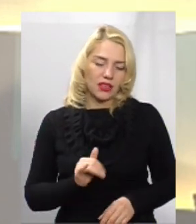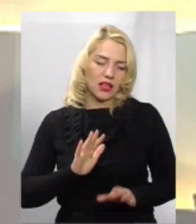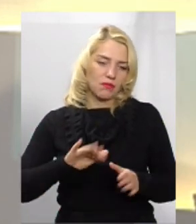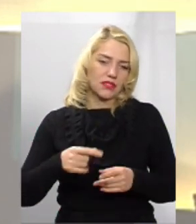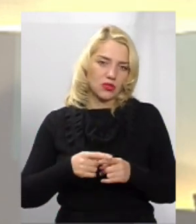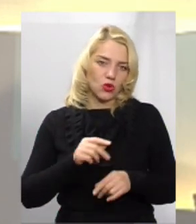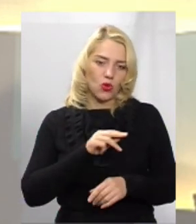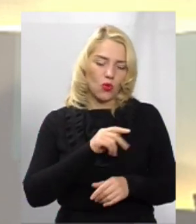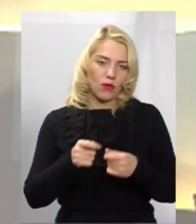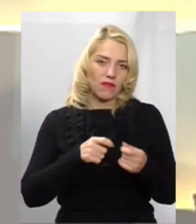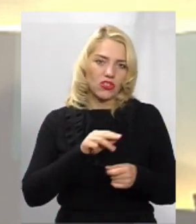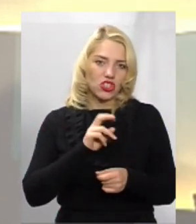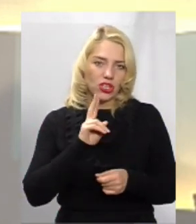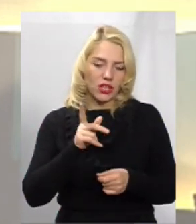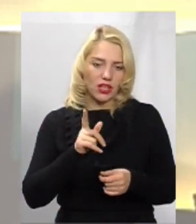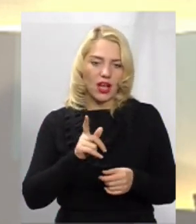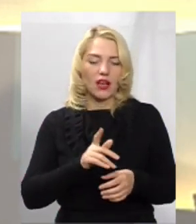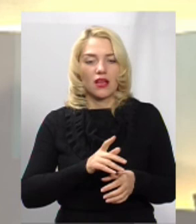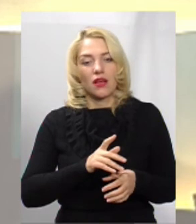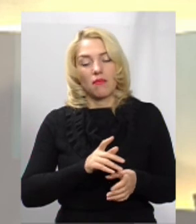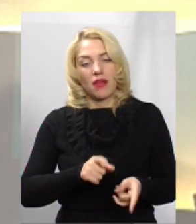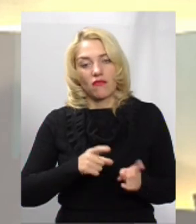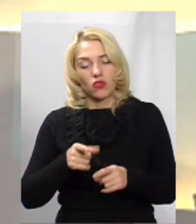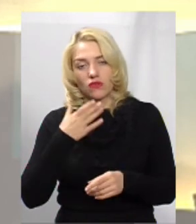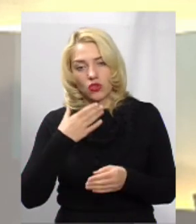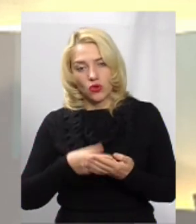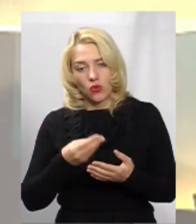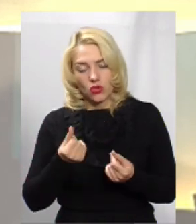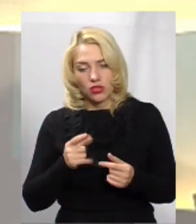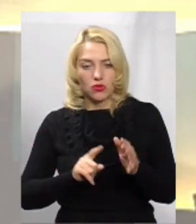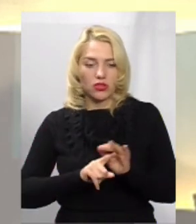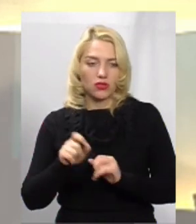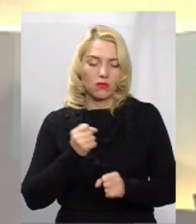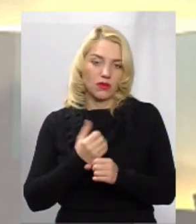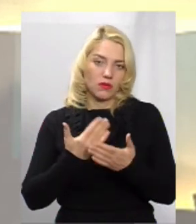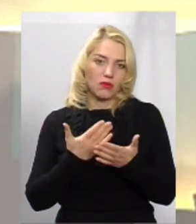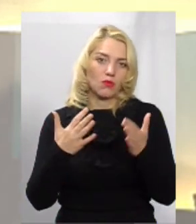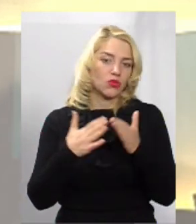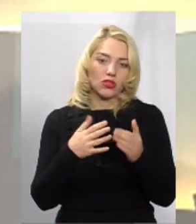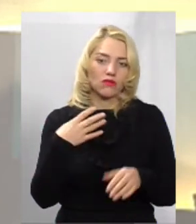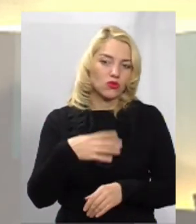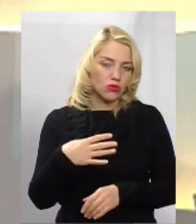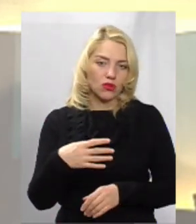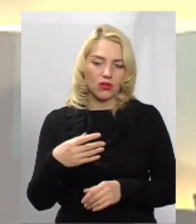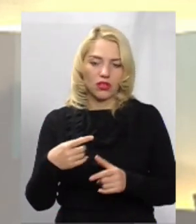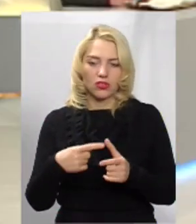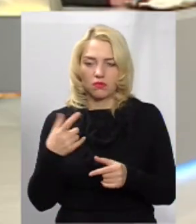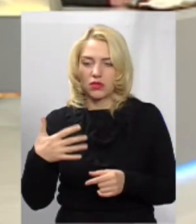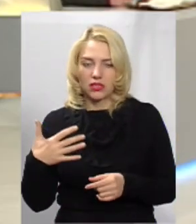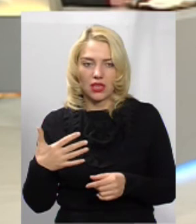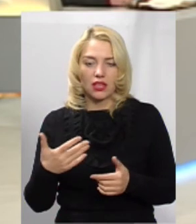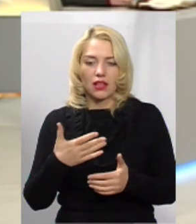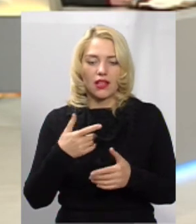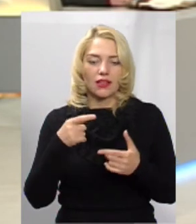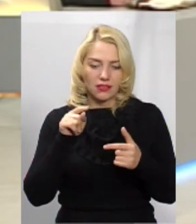перечисляє свої кошти і починаються роботи. Ну, я думаю, будинків 40 з 50 – це саме будинки, де немає